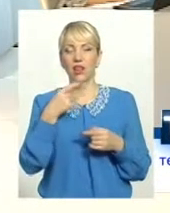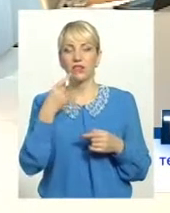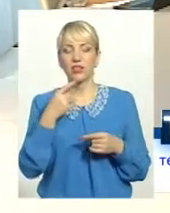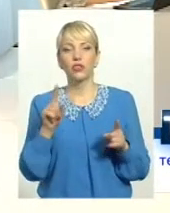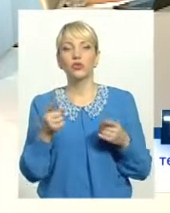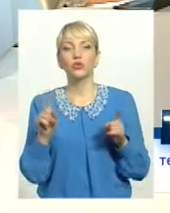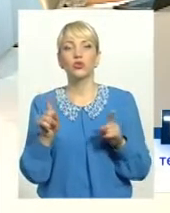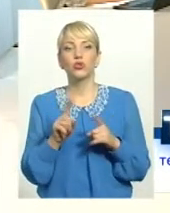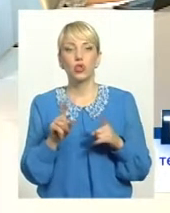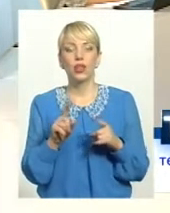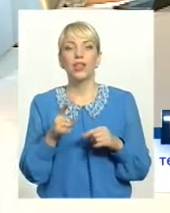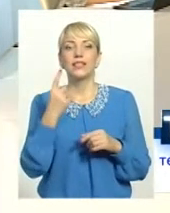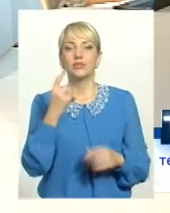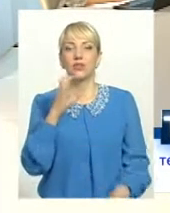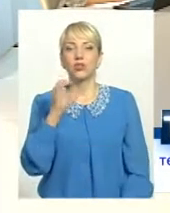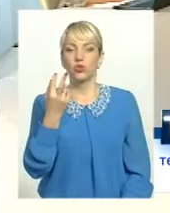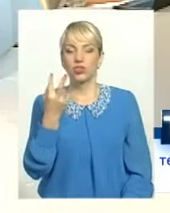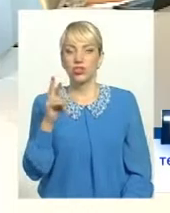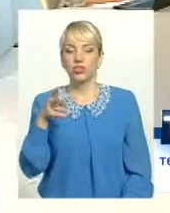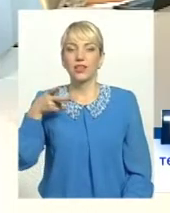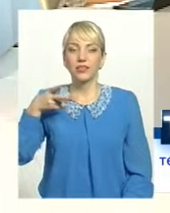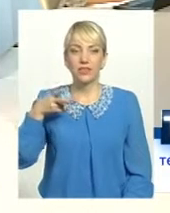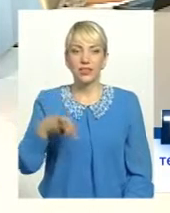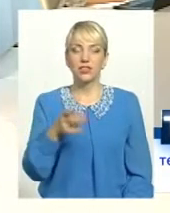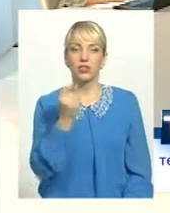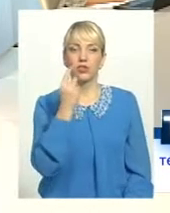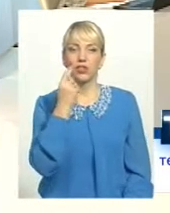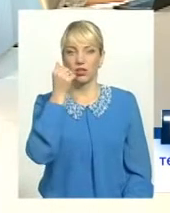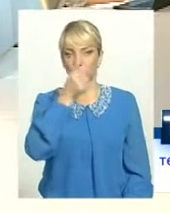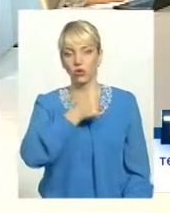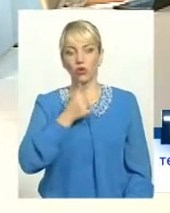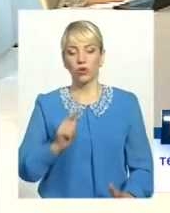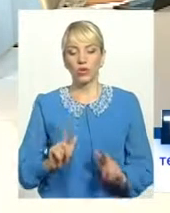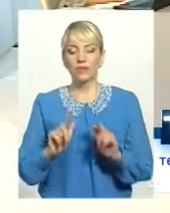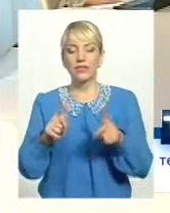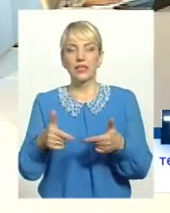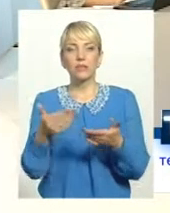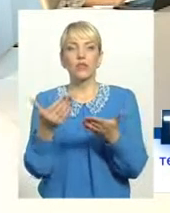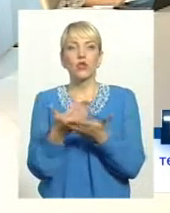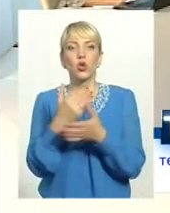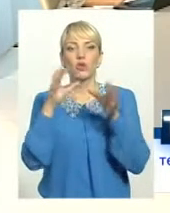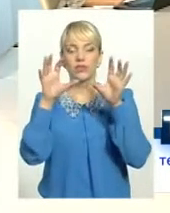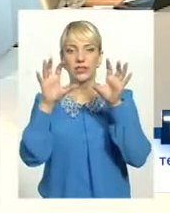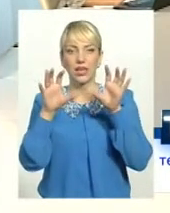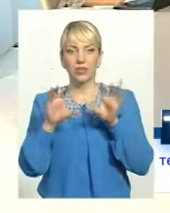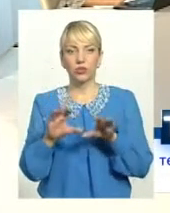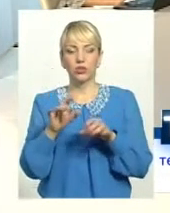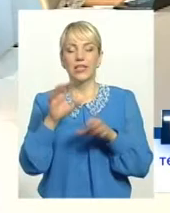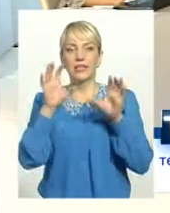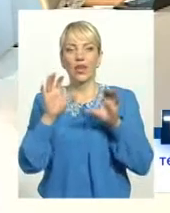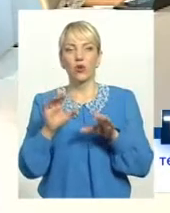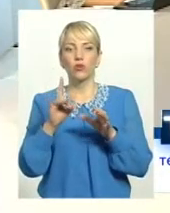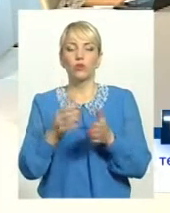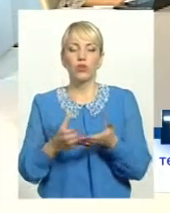Тому, що з 1 січня 2011 року вступив в дію новий закон, закон про збір та облік